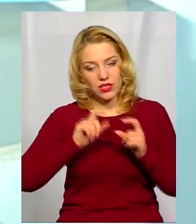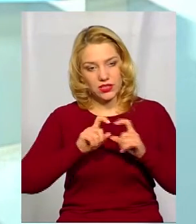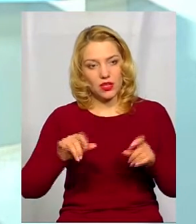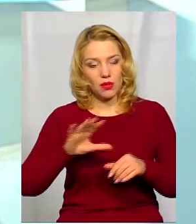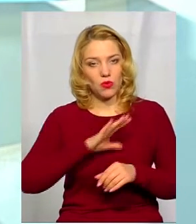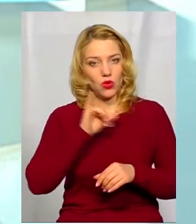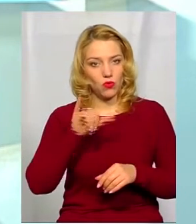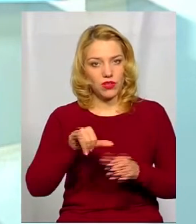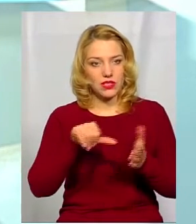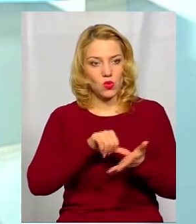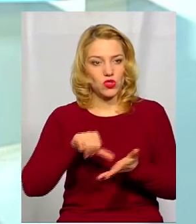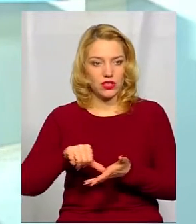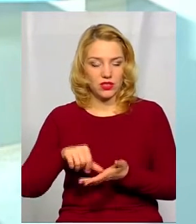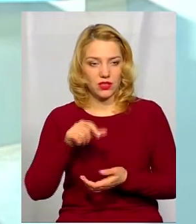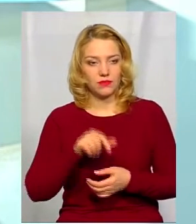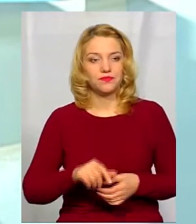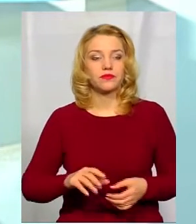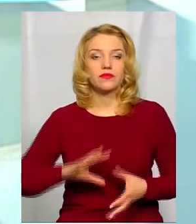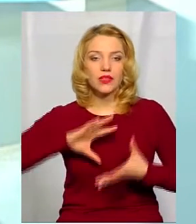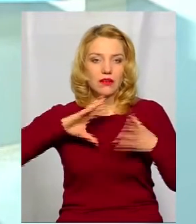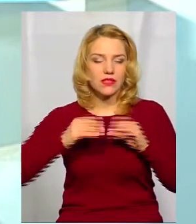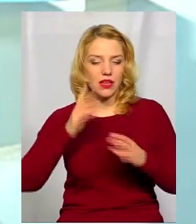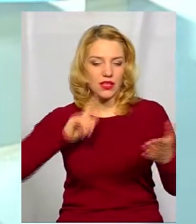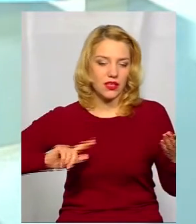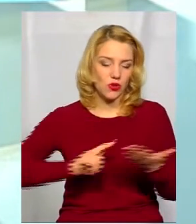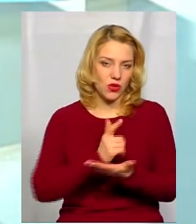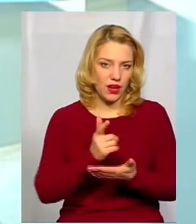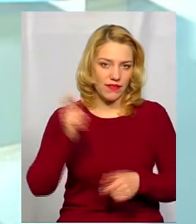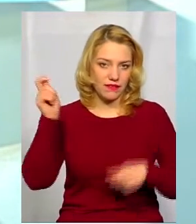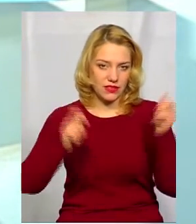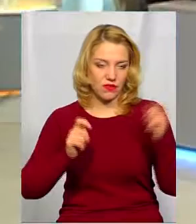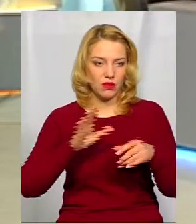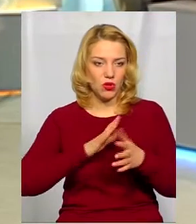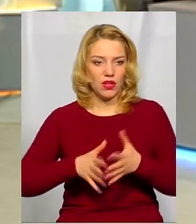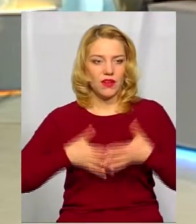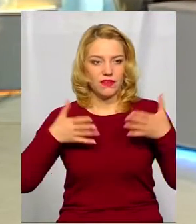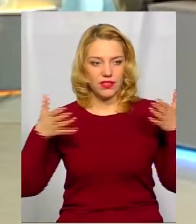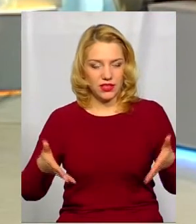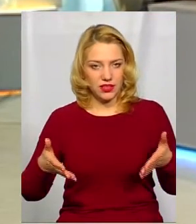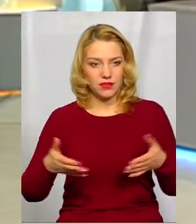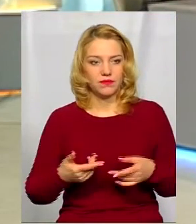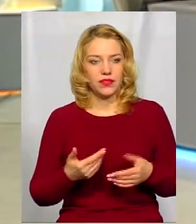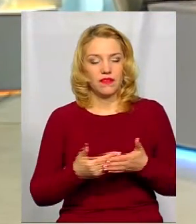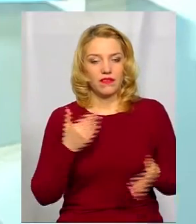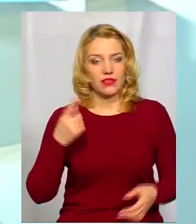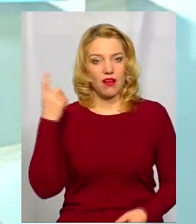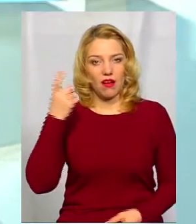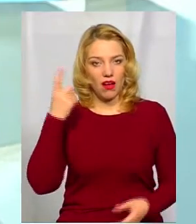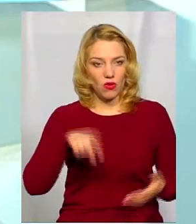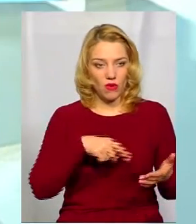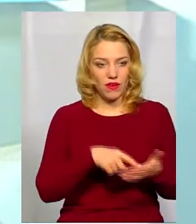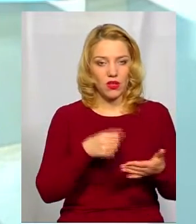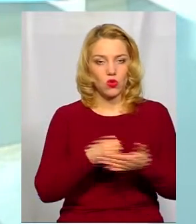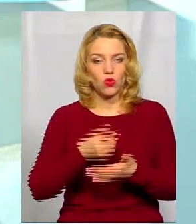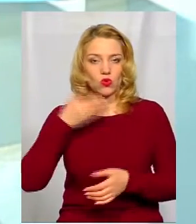учасники? Ну, взагалі, географія фестивалю була велика. Ми отак не очікували. Від Харкова до